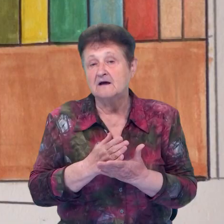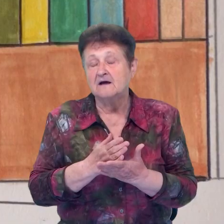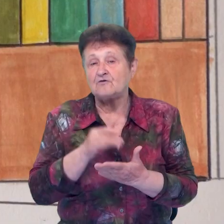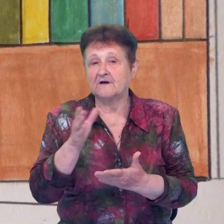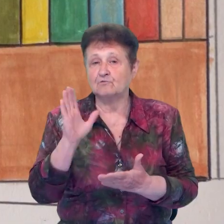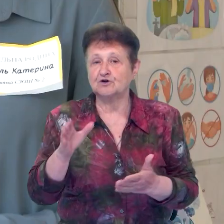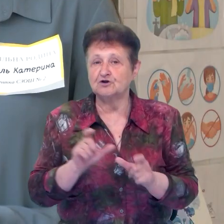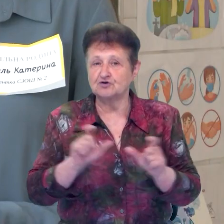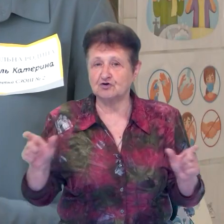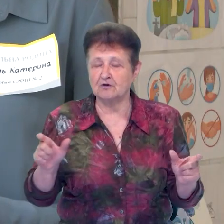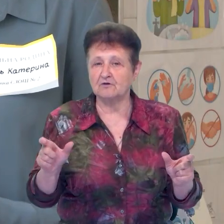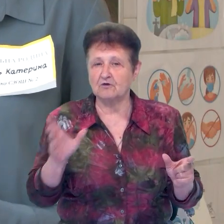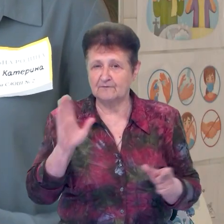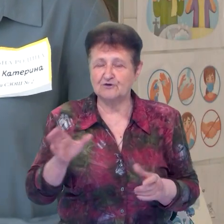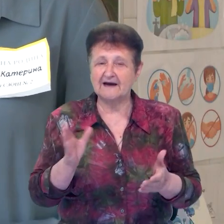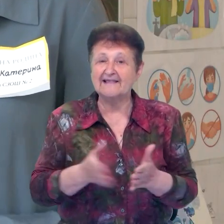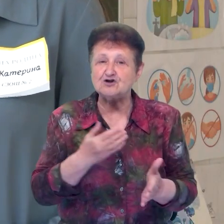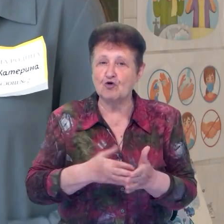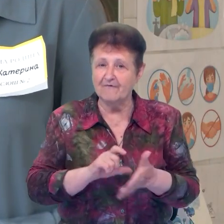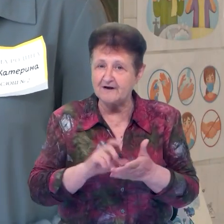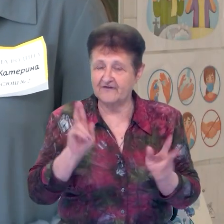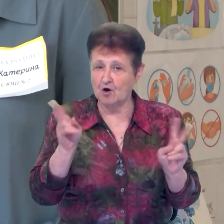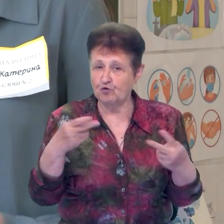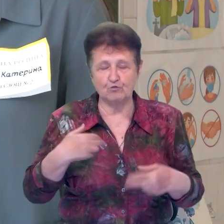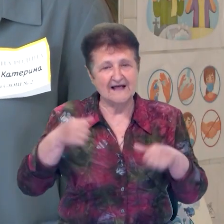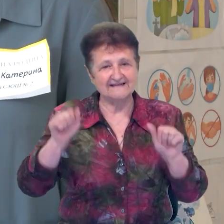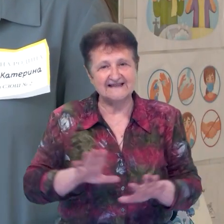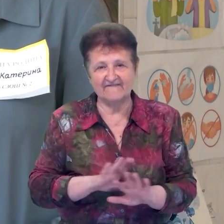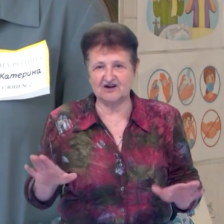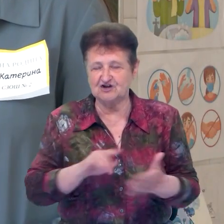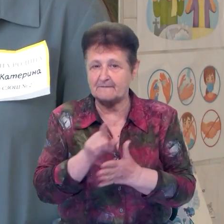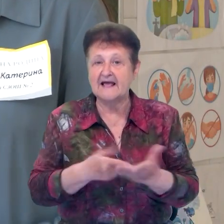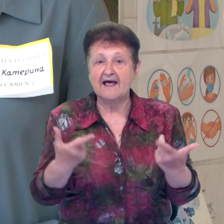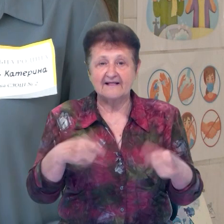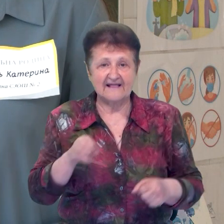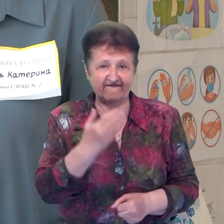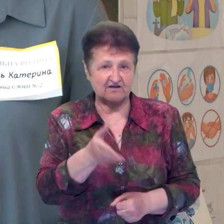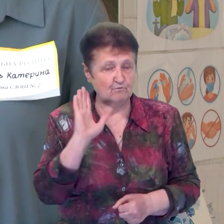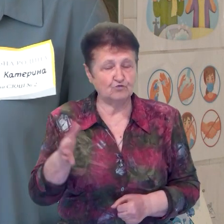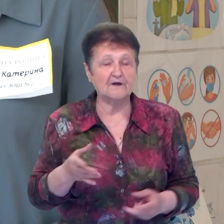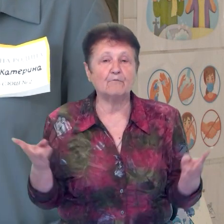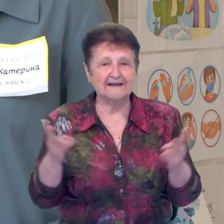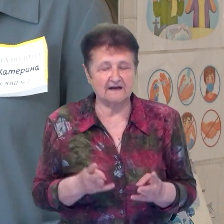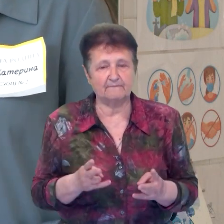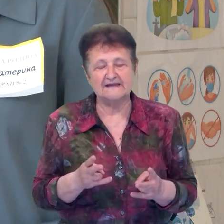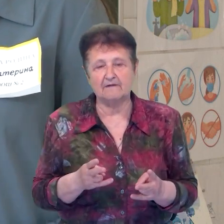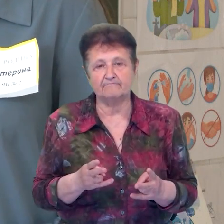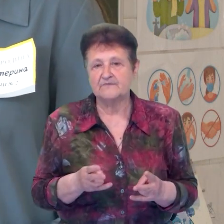нас буде книжковий клуб і до сих пір у нас не вирішено питання, де все ж таки він буде. Тому що потрібна